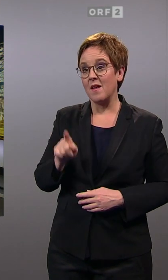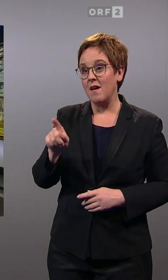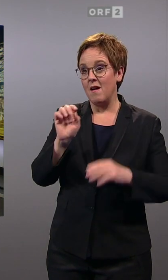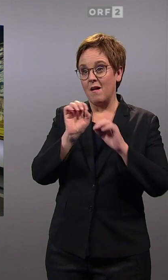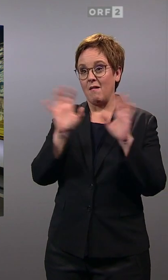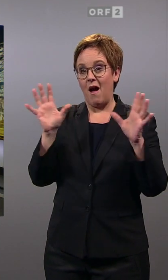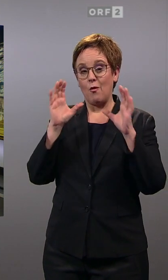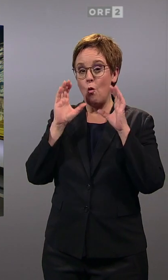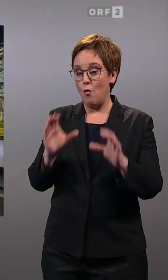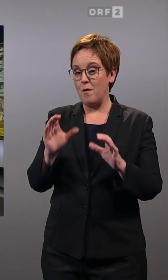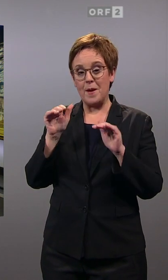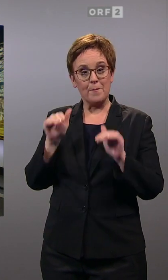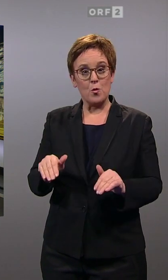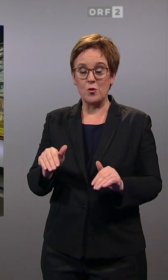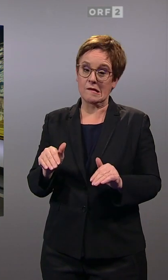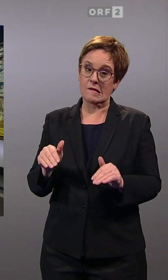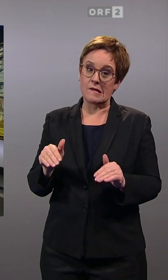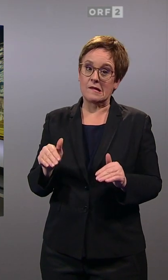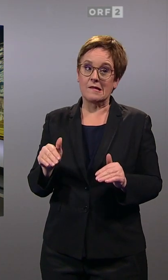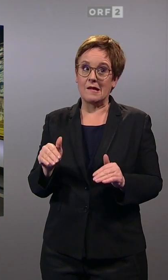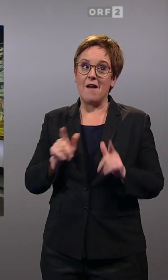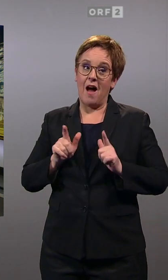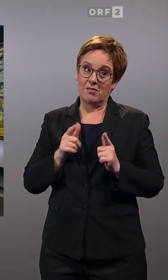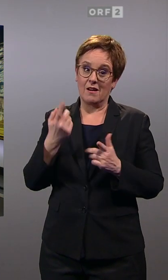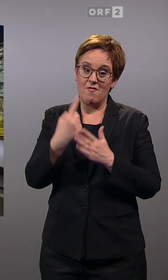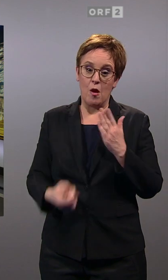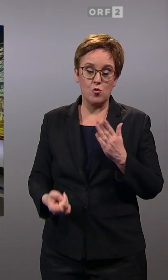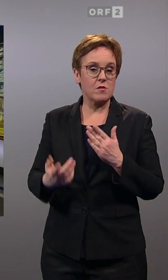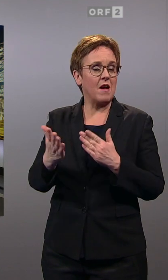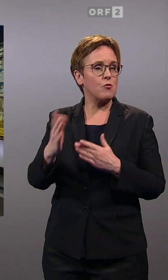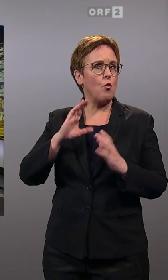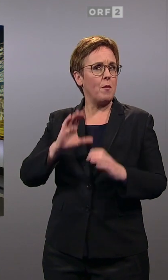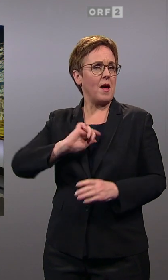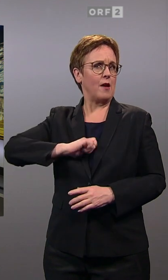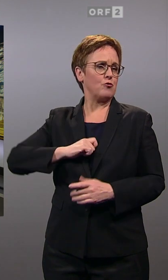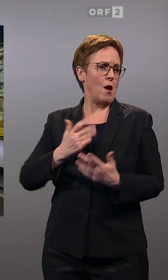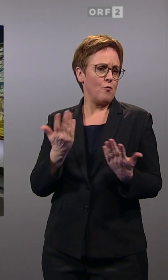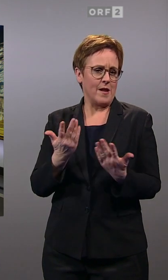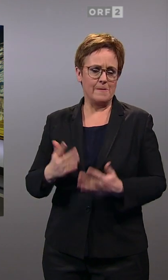ÖVP muss mit Verlusten rechnen. Auf was stellt man sich denn da konkret ein?